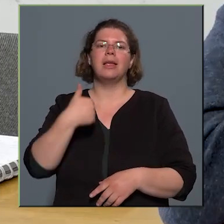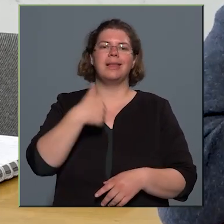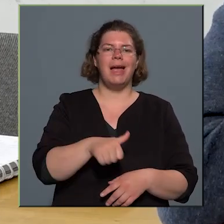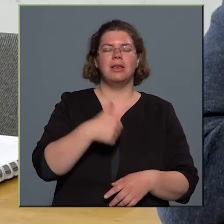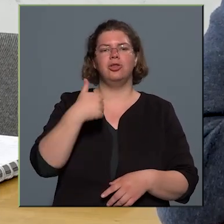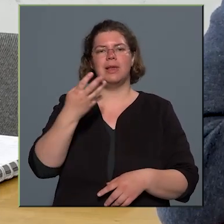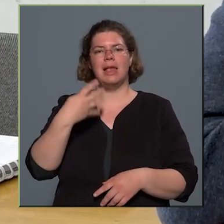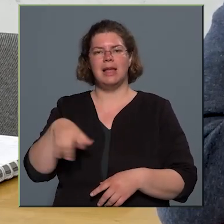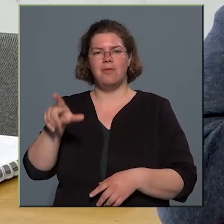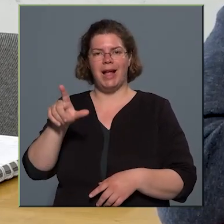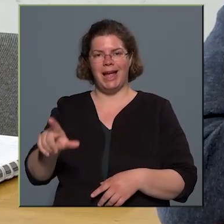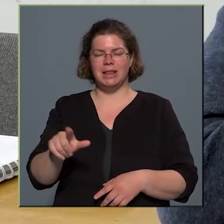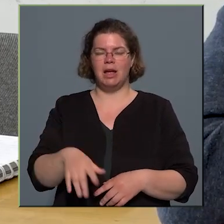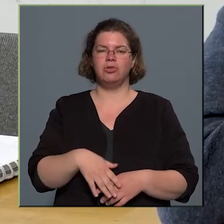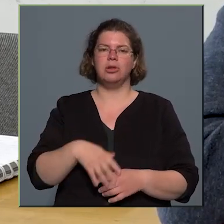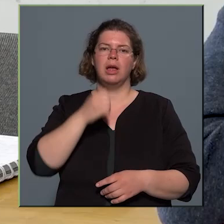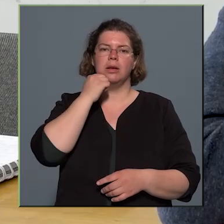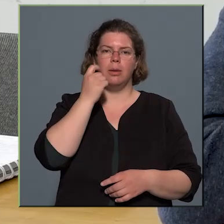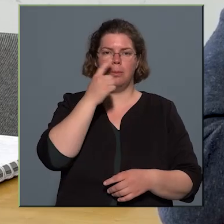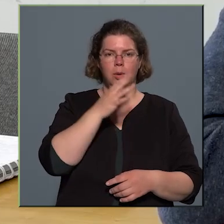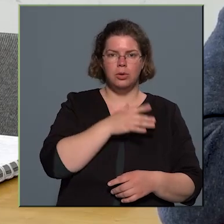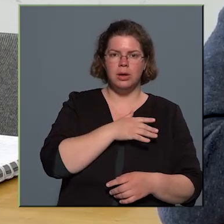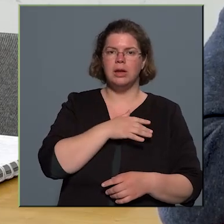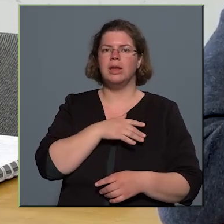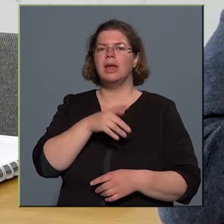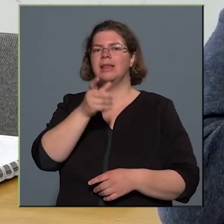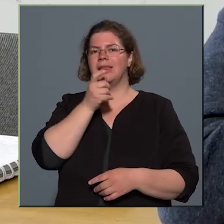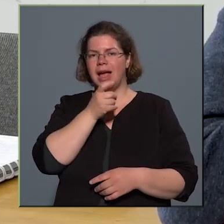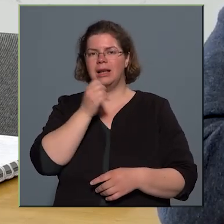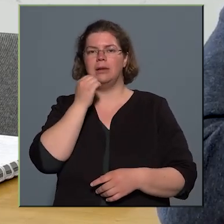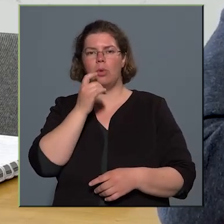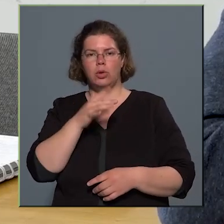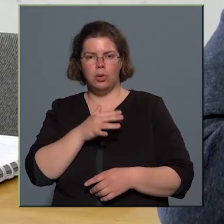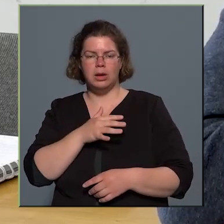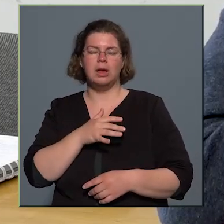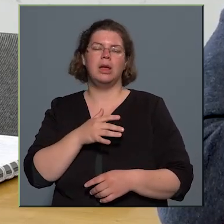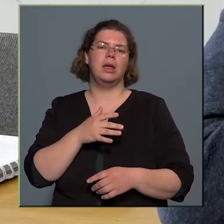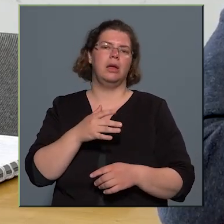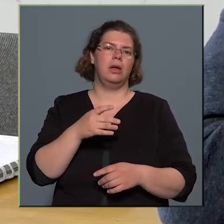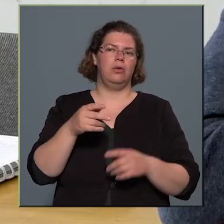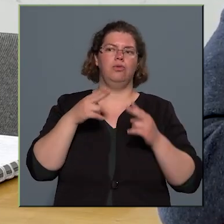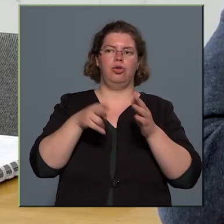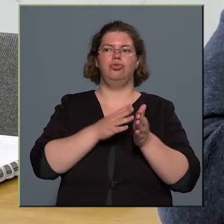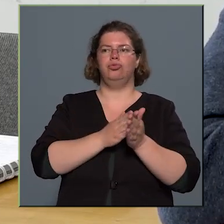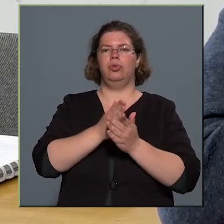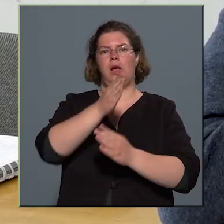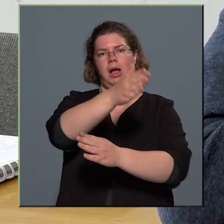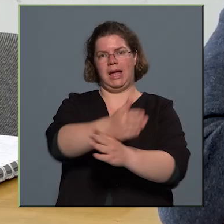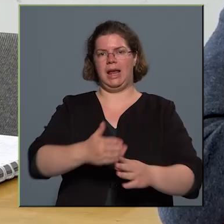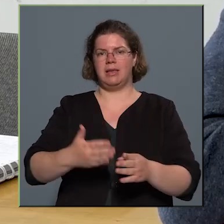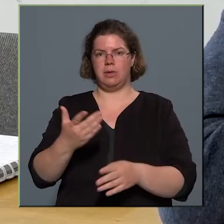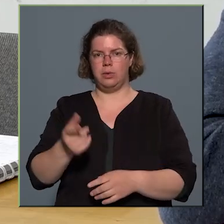-es, tehát a Cegléb-Monori és a Lajos-Mizselyi vasútvonalnak a keresztezésével, mind az út